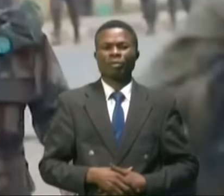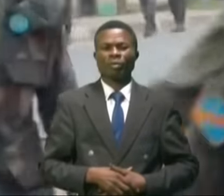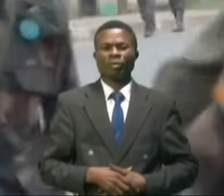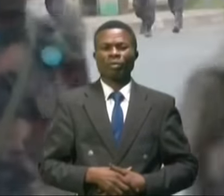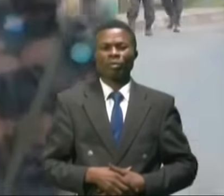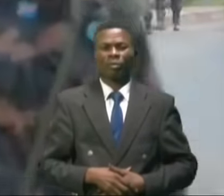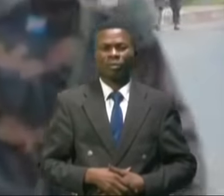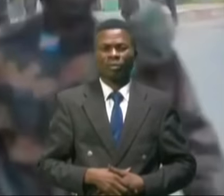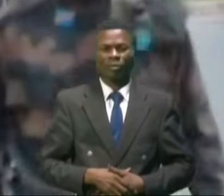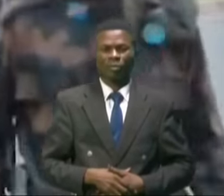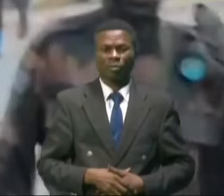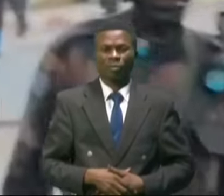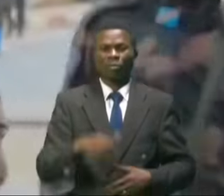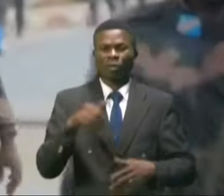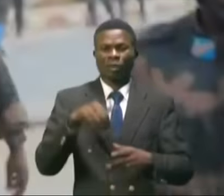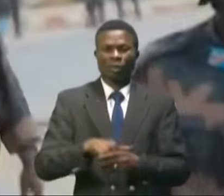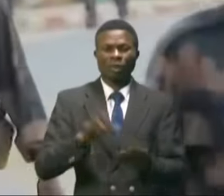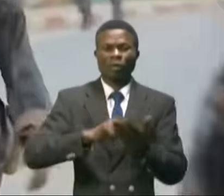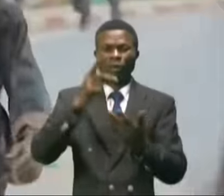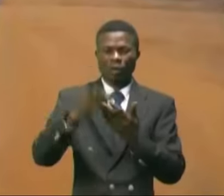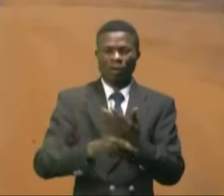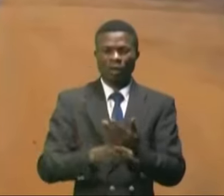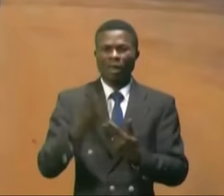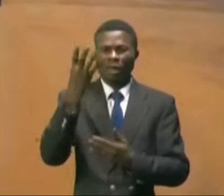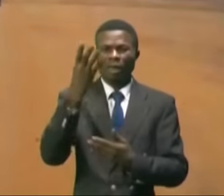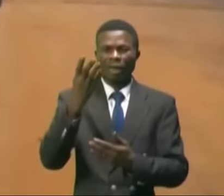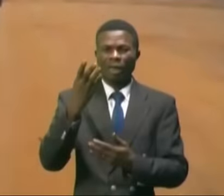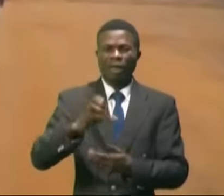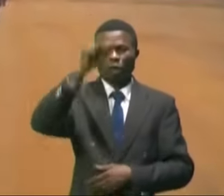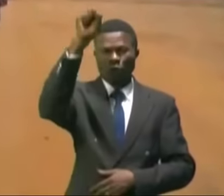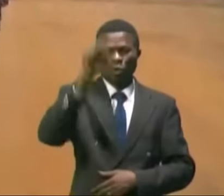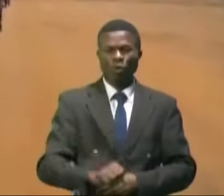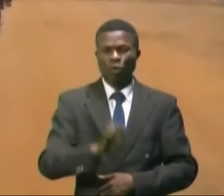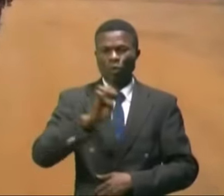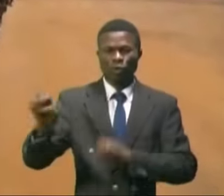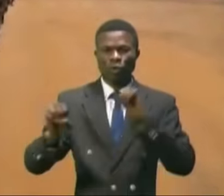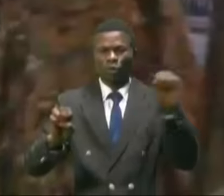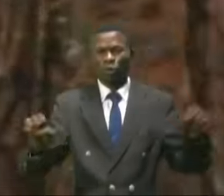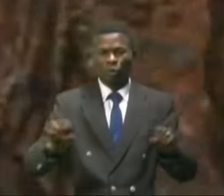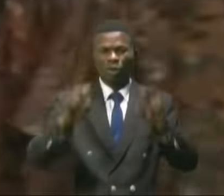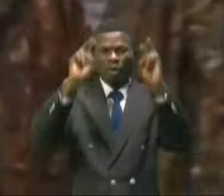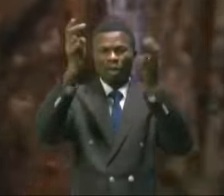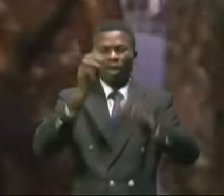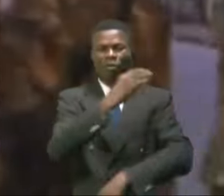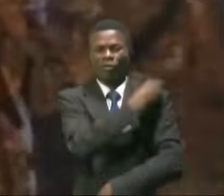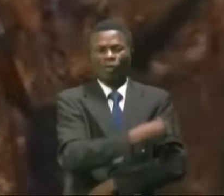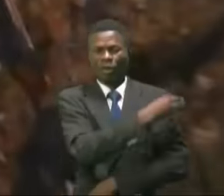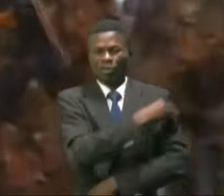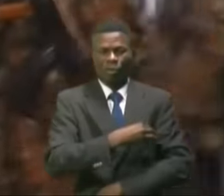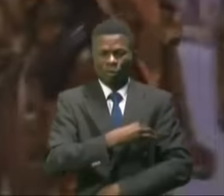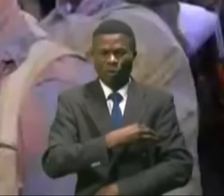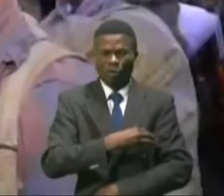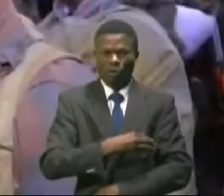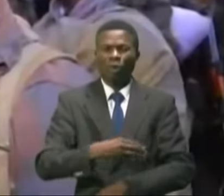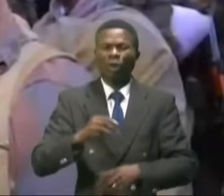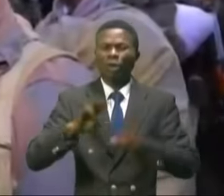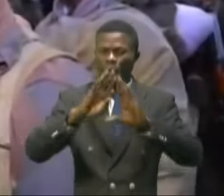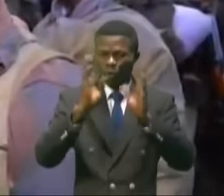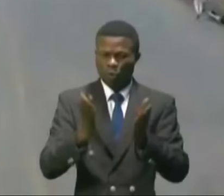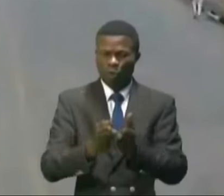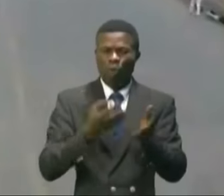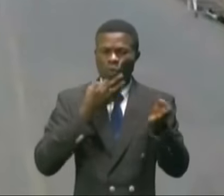C'est pratiquement dans les quatre coins de la ville de Bounia, cheffuliers de la province de Lutouric, que ces jalonnements ont été